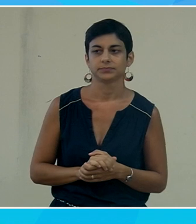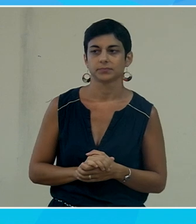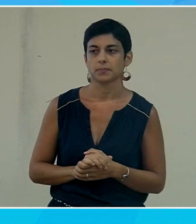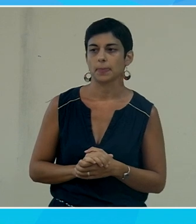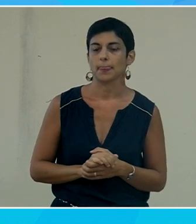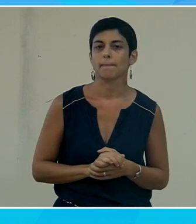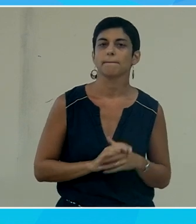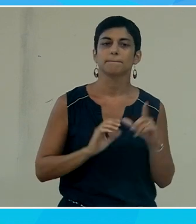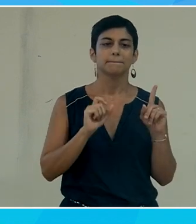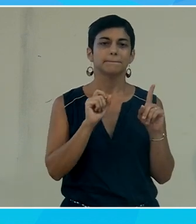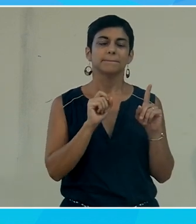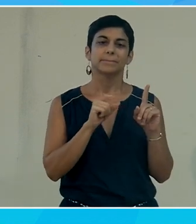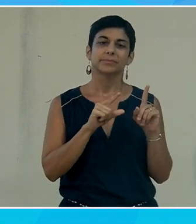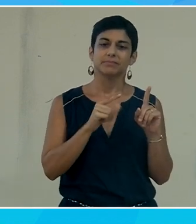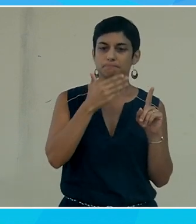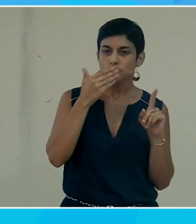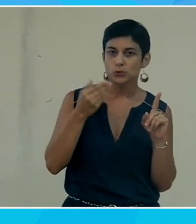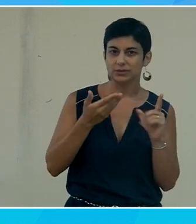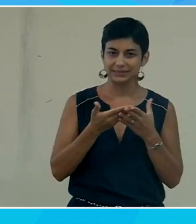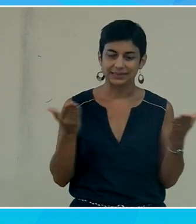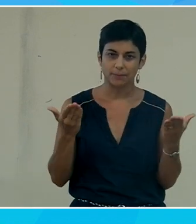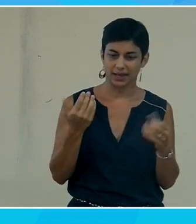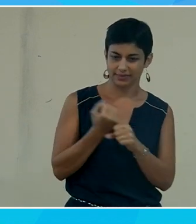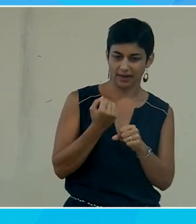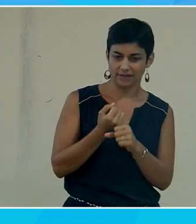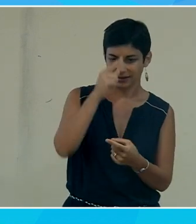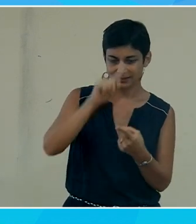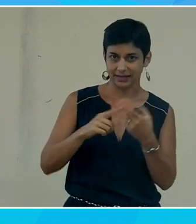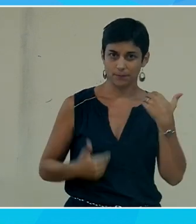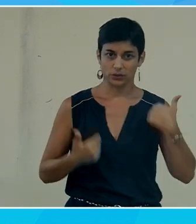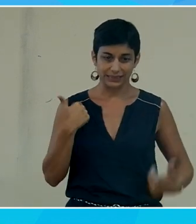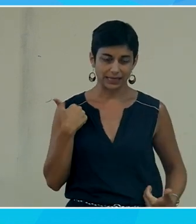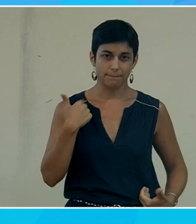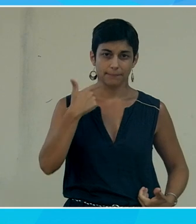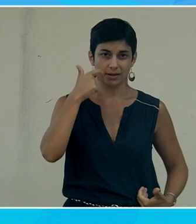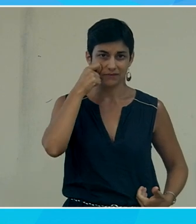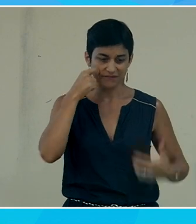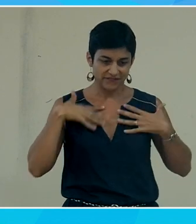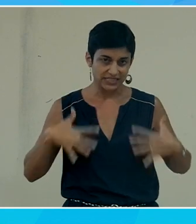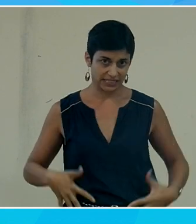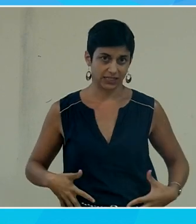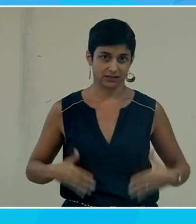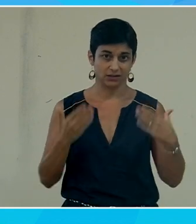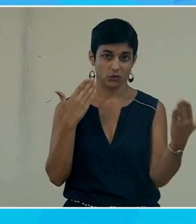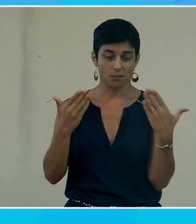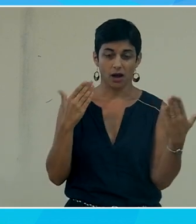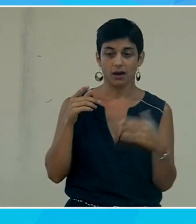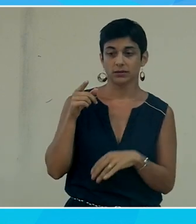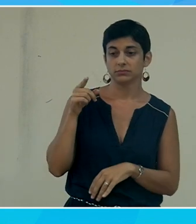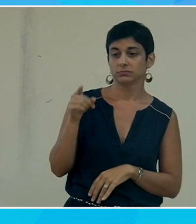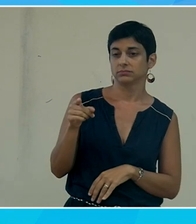c'est presque plus simple de travailler sur un handicap dit entre guillemets physique que de travailler sur le côté